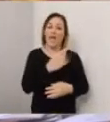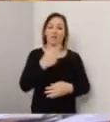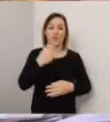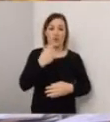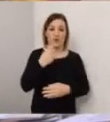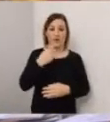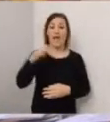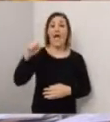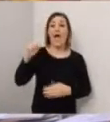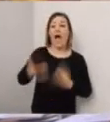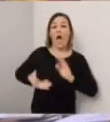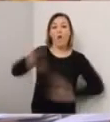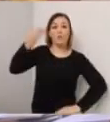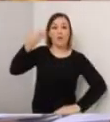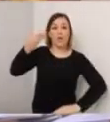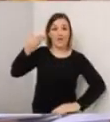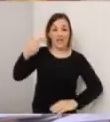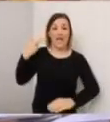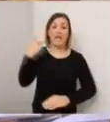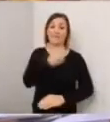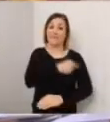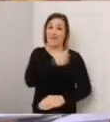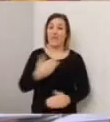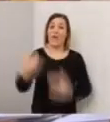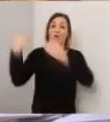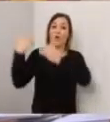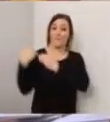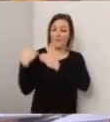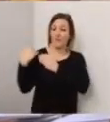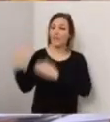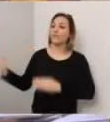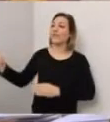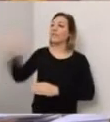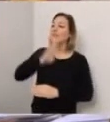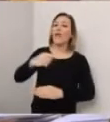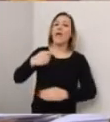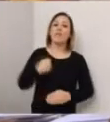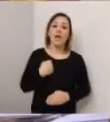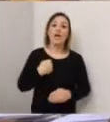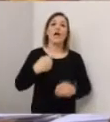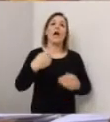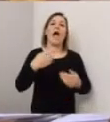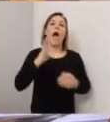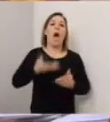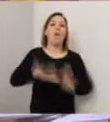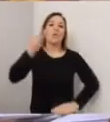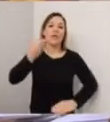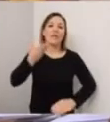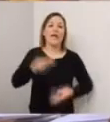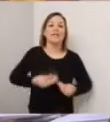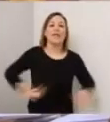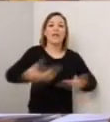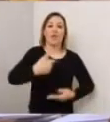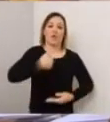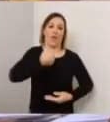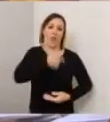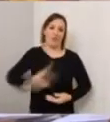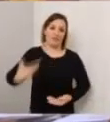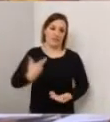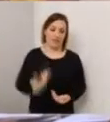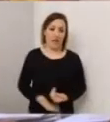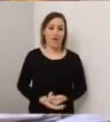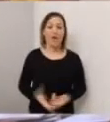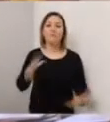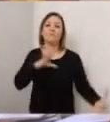sanitaria competente e l'autorità sanitaria territoriale che è appunto il Sindaco. Per cui vanno concordate tutte le cose,